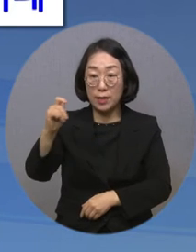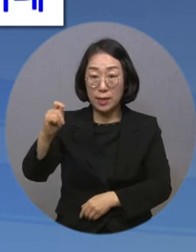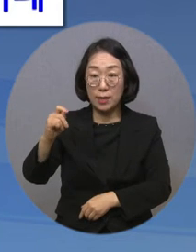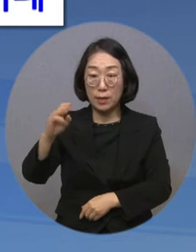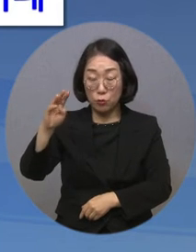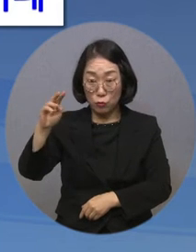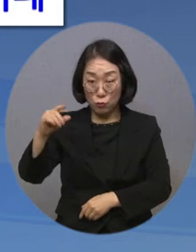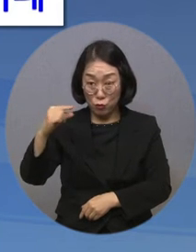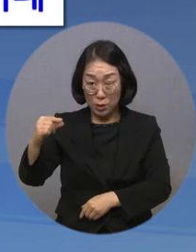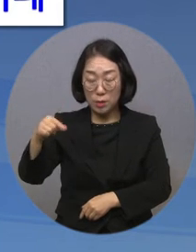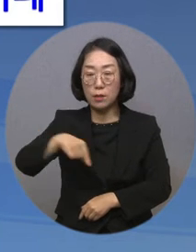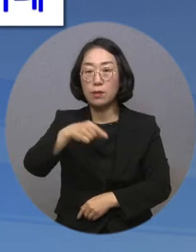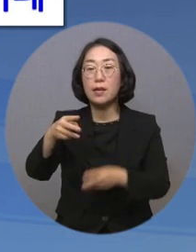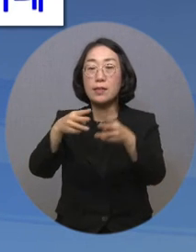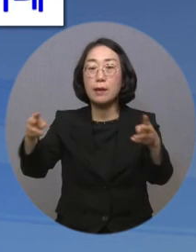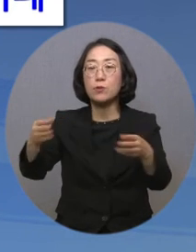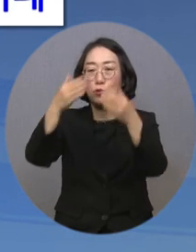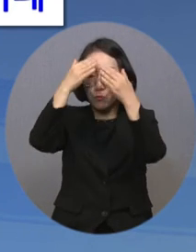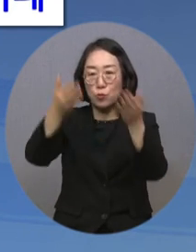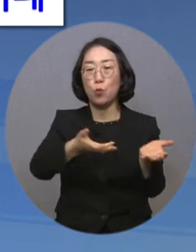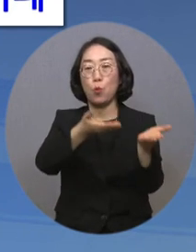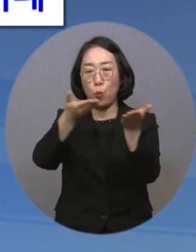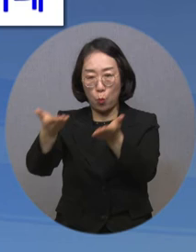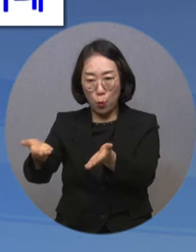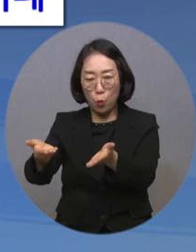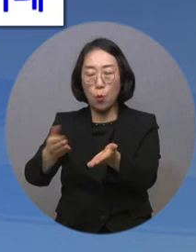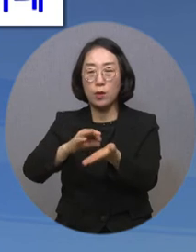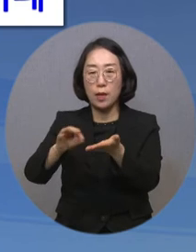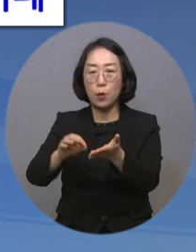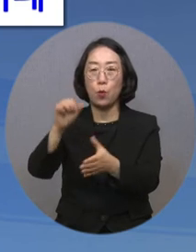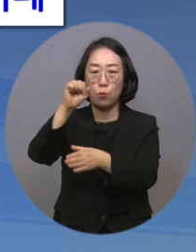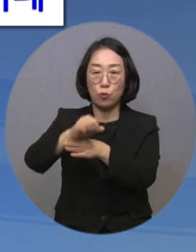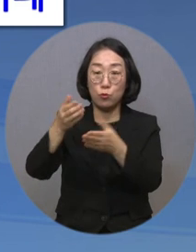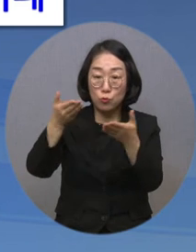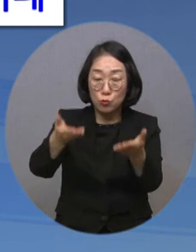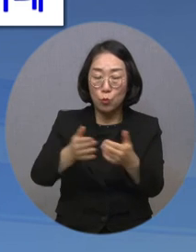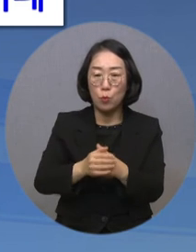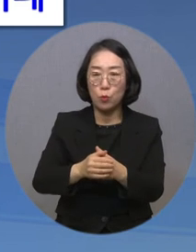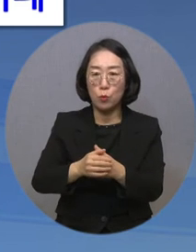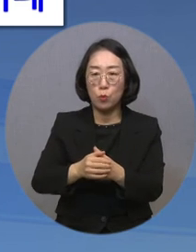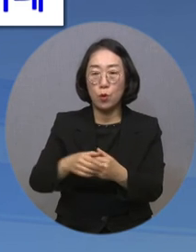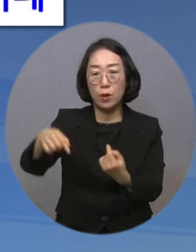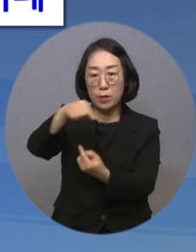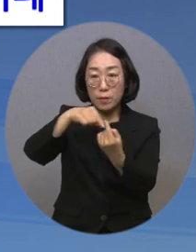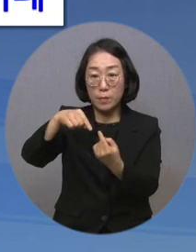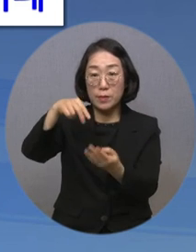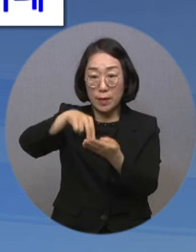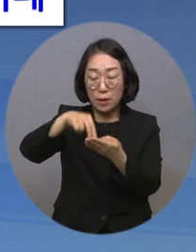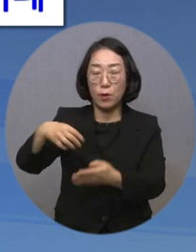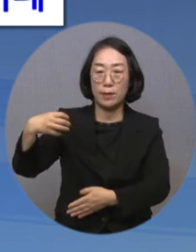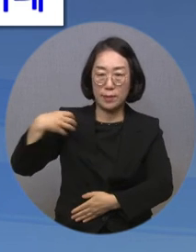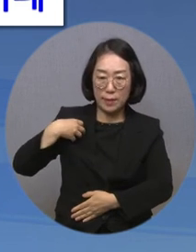카페 공간을 무상으로 임대 지원했는데요. 카페 운영은 그라나다 보호작업센터가 맡고 있습니다.